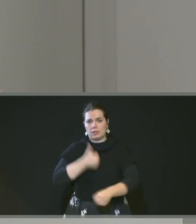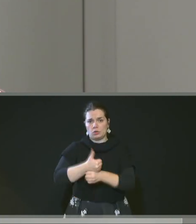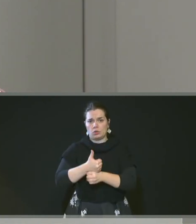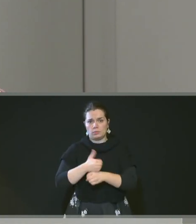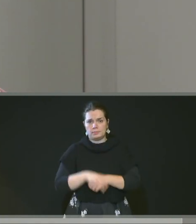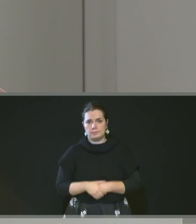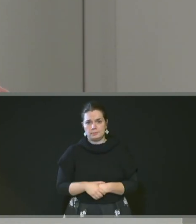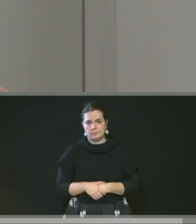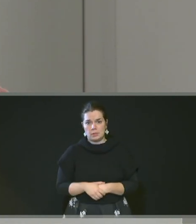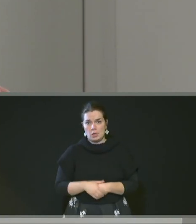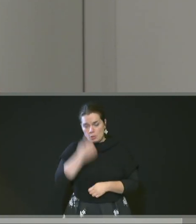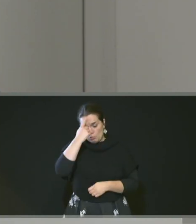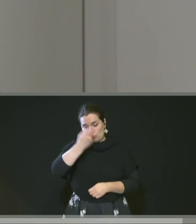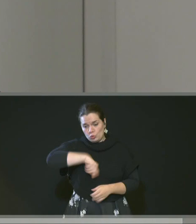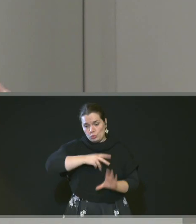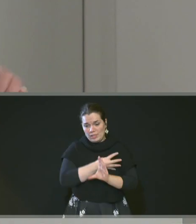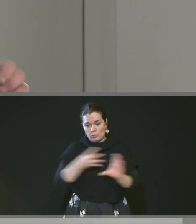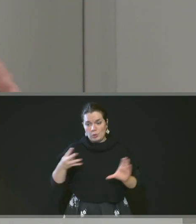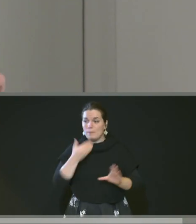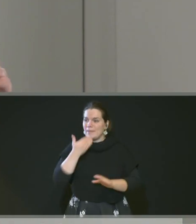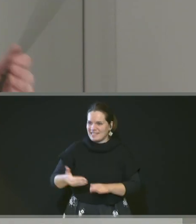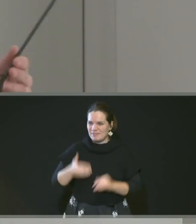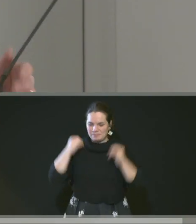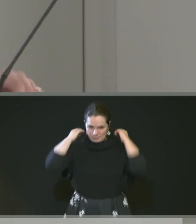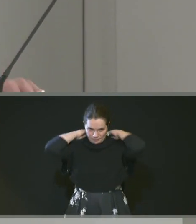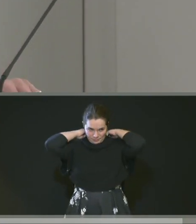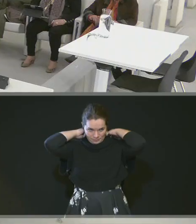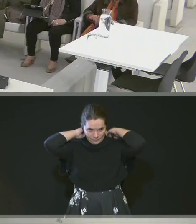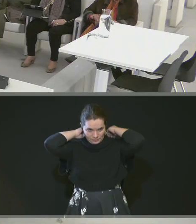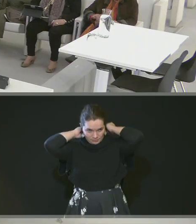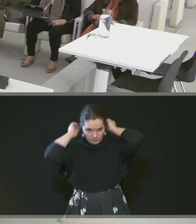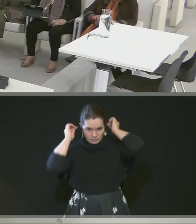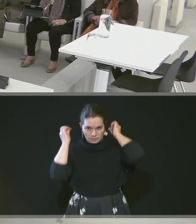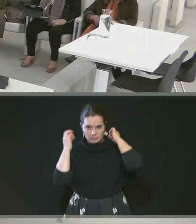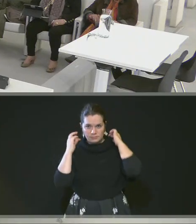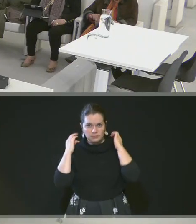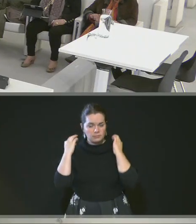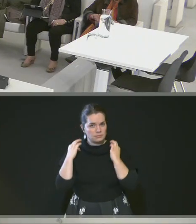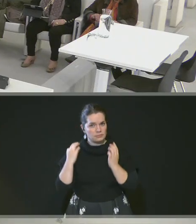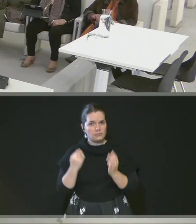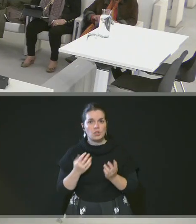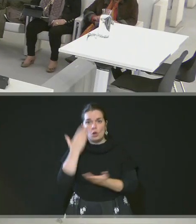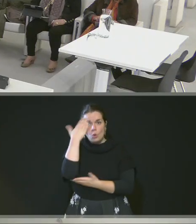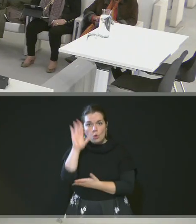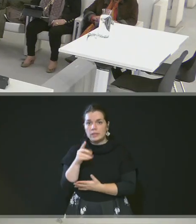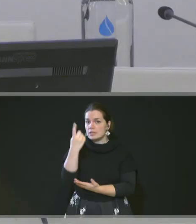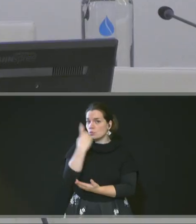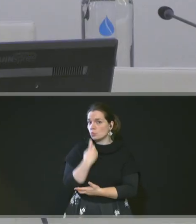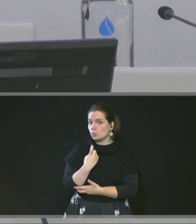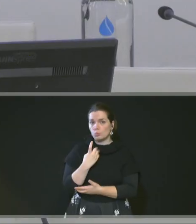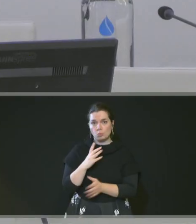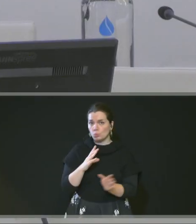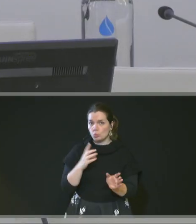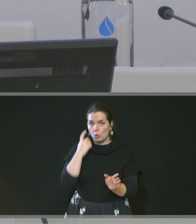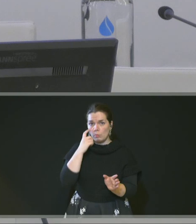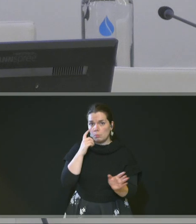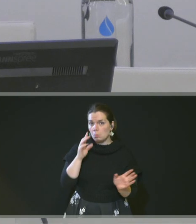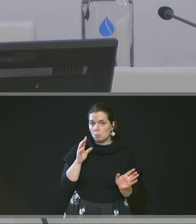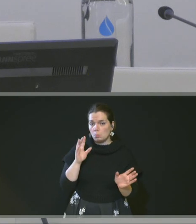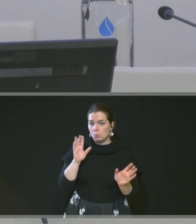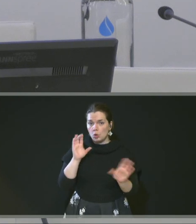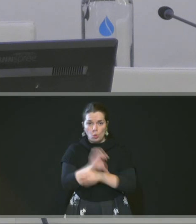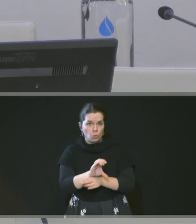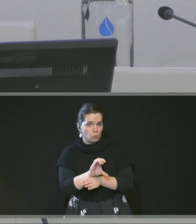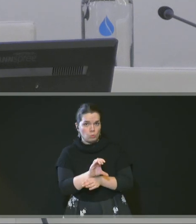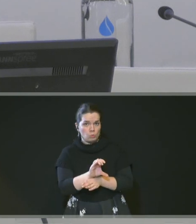pour la métropole. Merci. Merci. Y a-t-il des questions ? Non, pas de